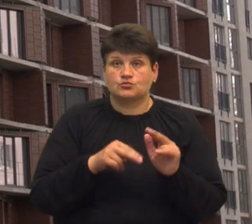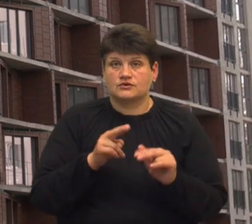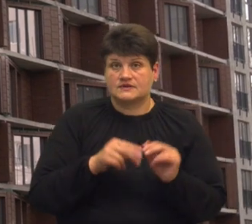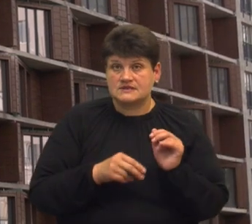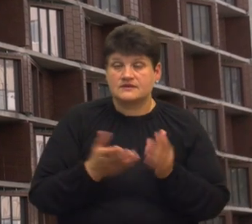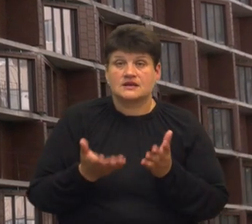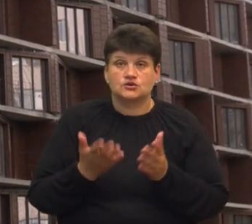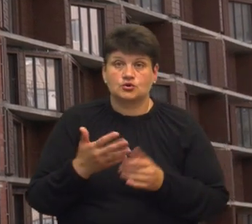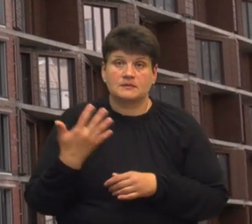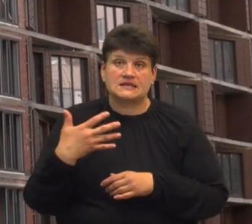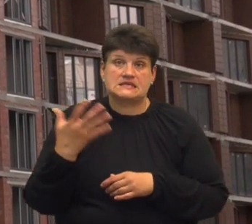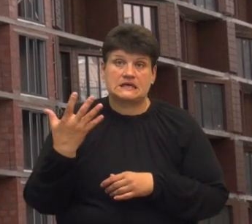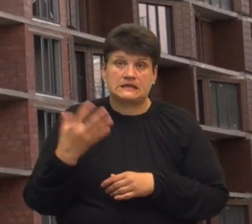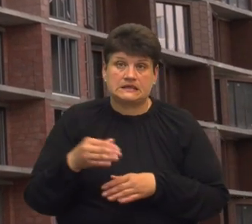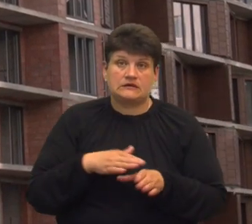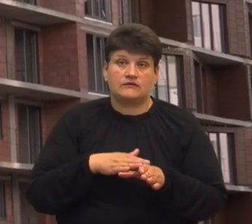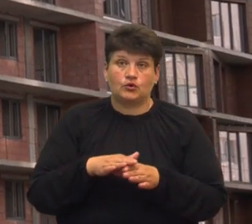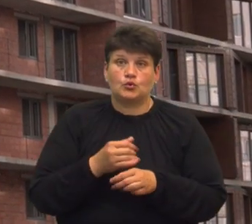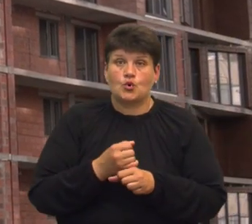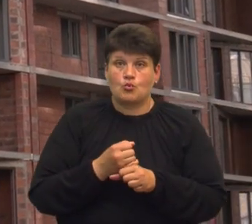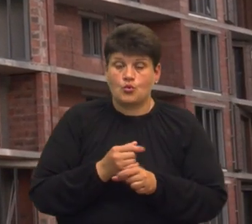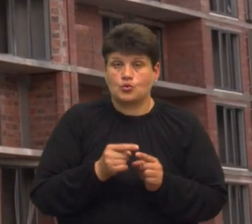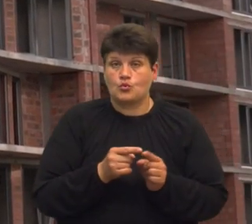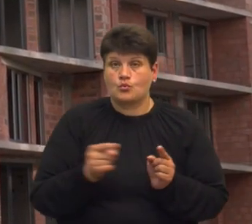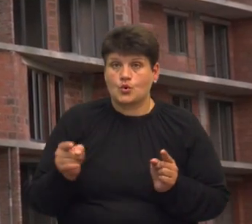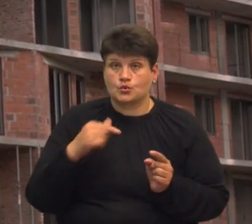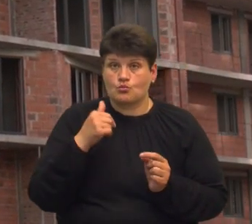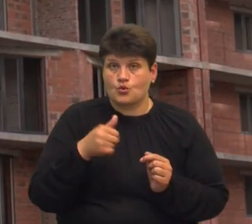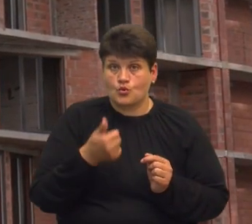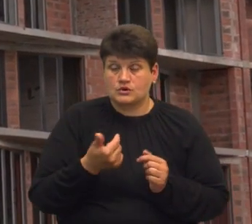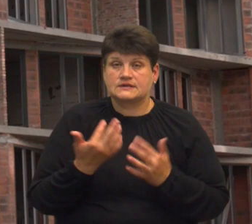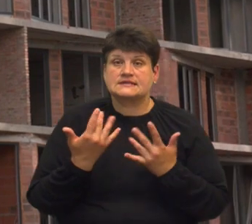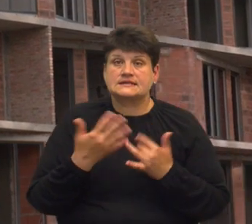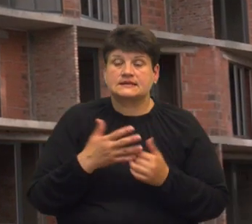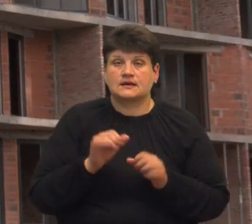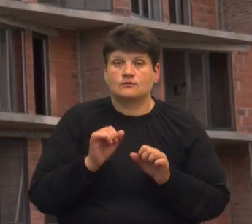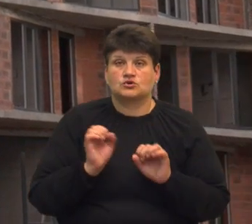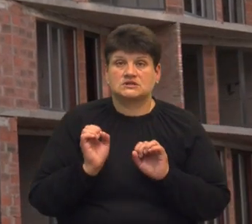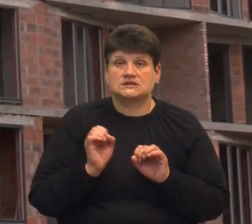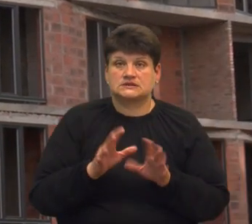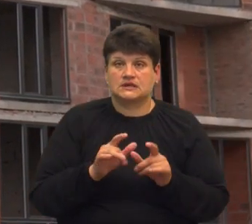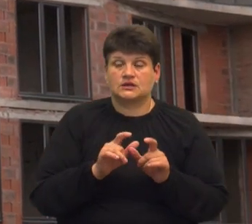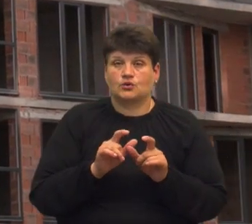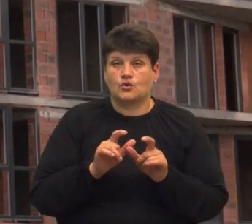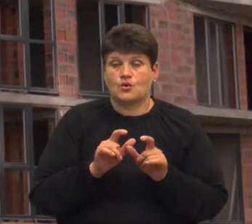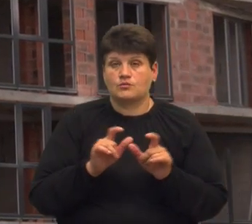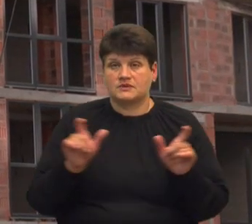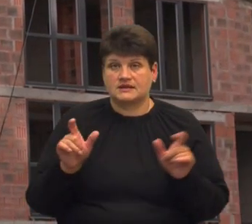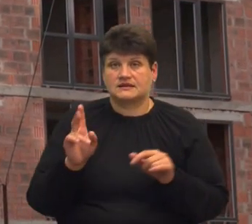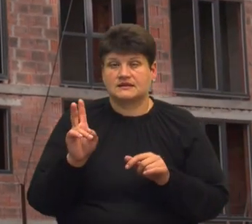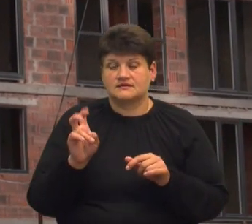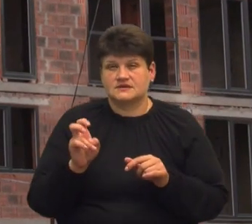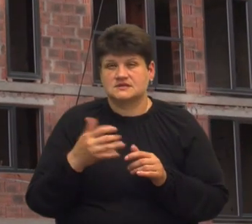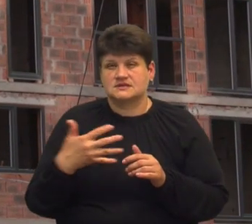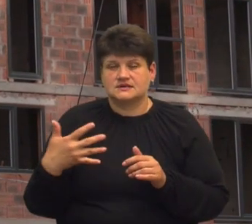б 50 днів виконувалися роботи протягом року, то за скільки можна здати об'єкт на 200 з чимось квартир на